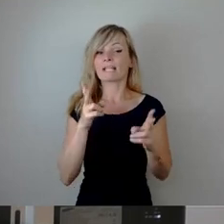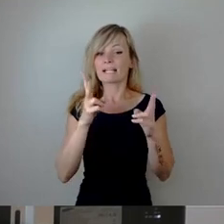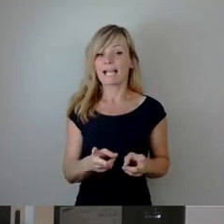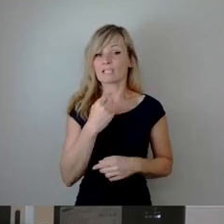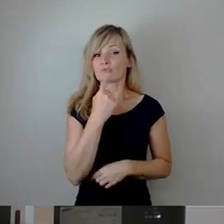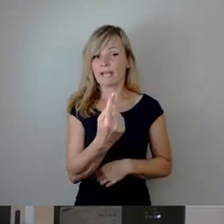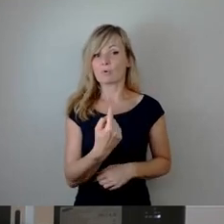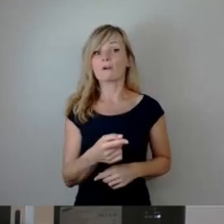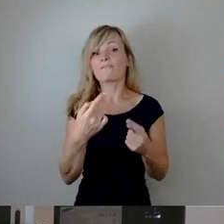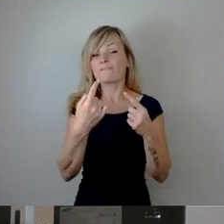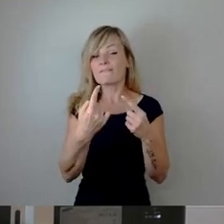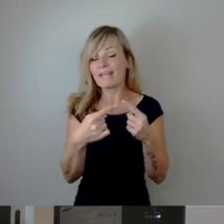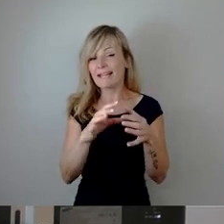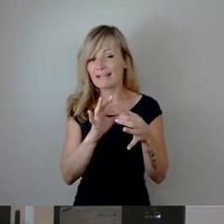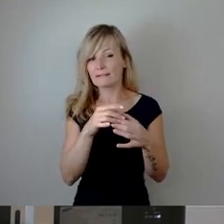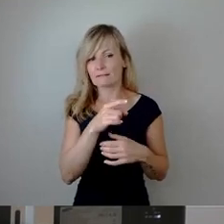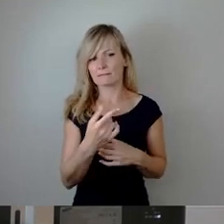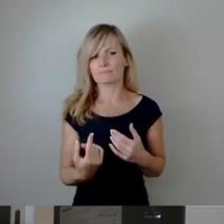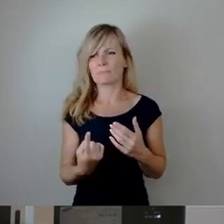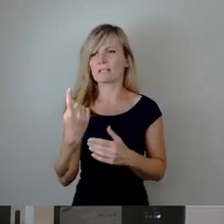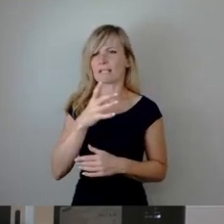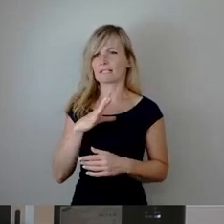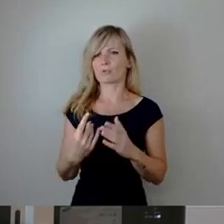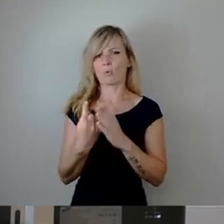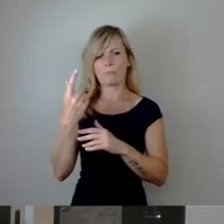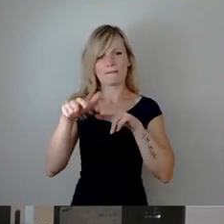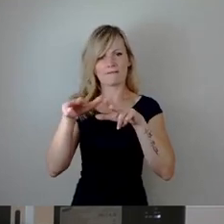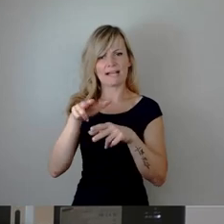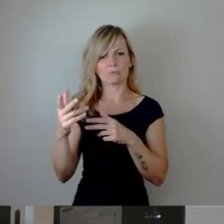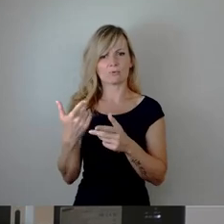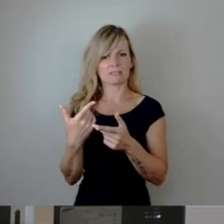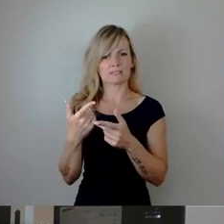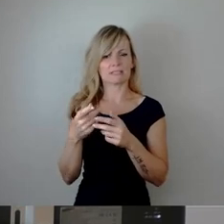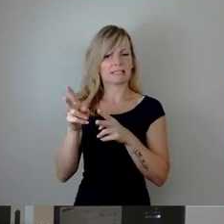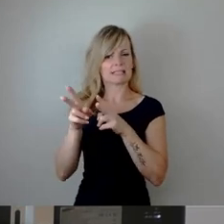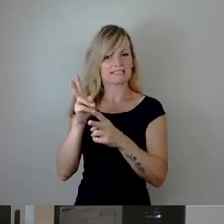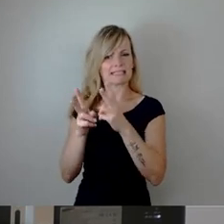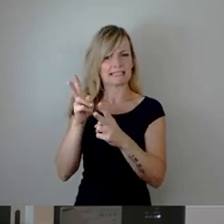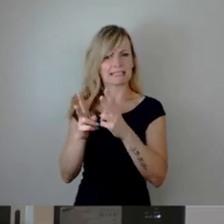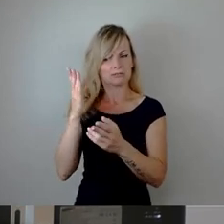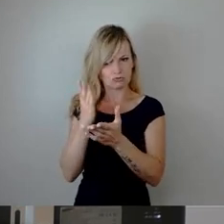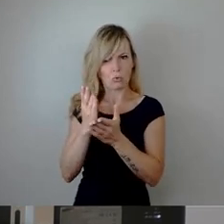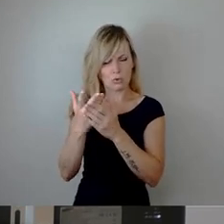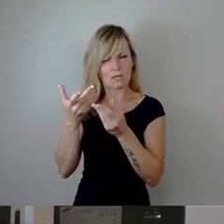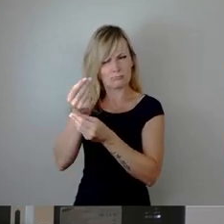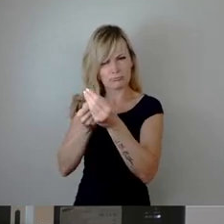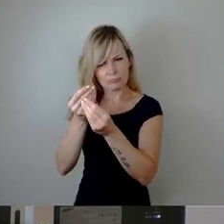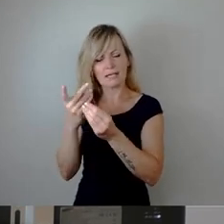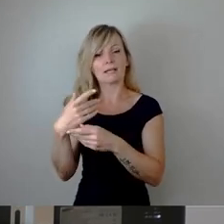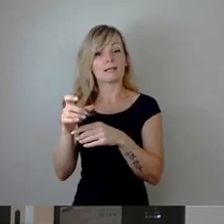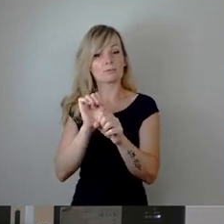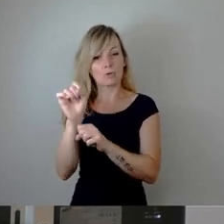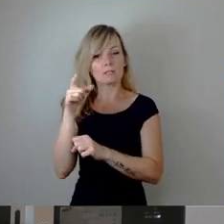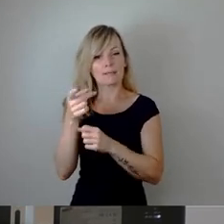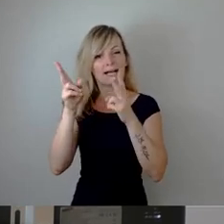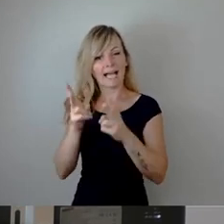zumindest ist mir nicht bekannt, dass das Sächsische Oberverwaltungsgericht sich schon mal damit beschäftigt hätte. Aber die Rechtsprechung anderer Oberverwaltungsgerichte lässt sich